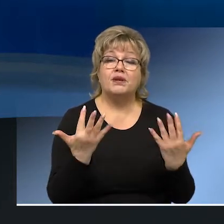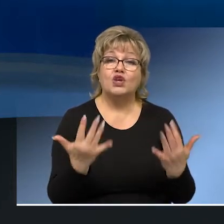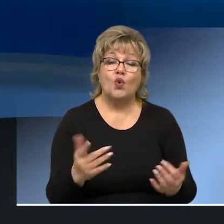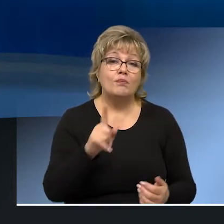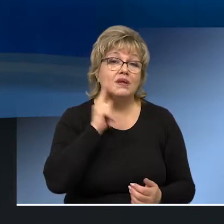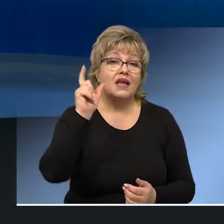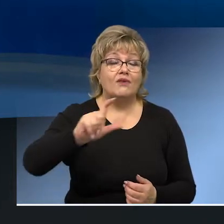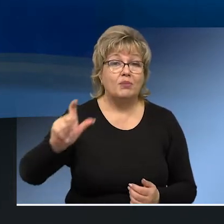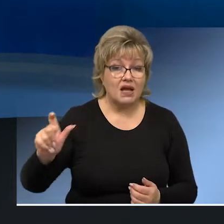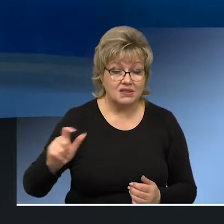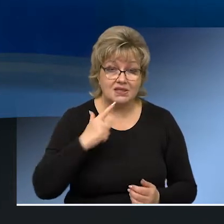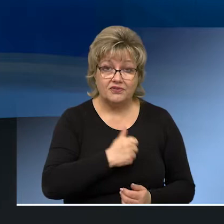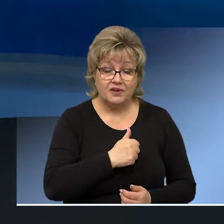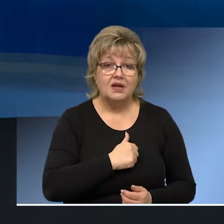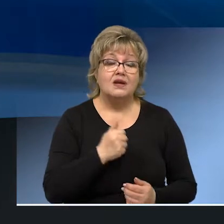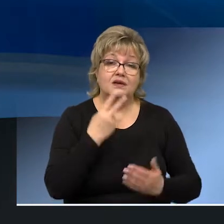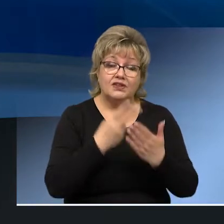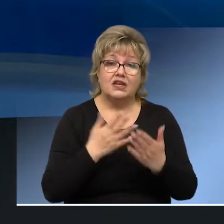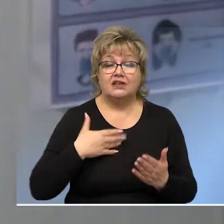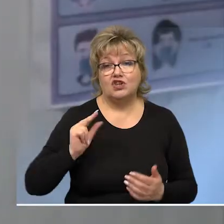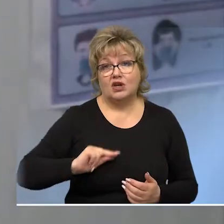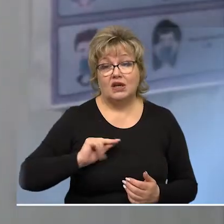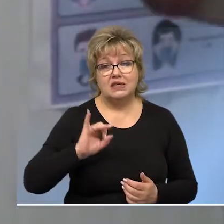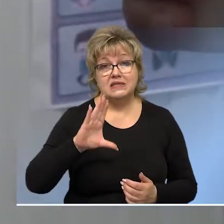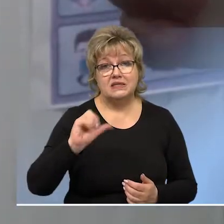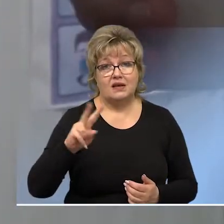прием новобранцев, видели наши коллеги из Сальска.